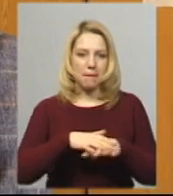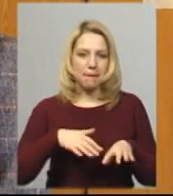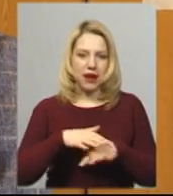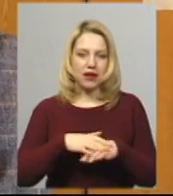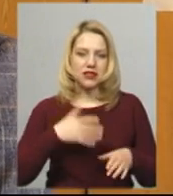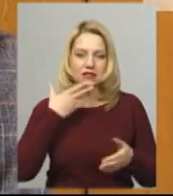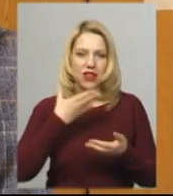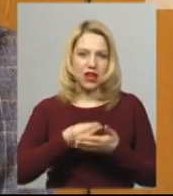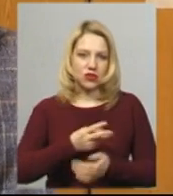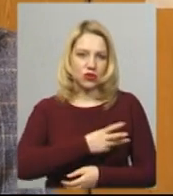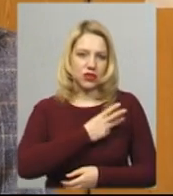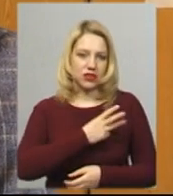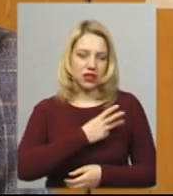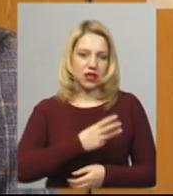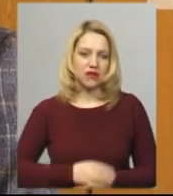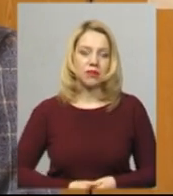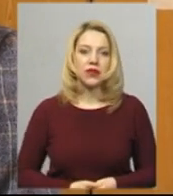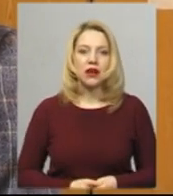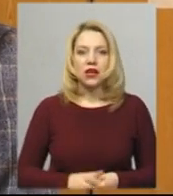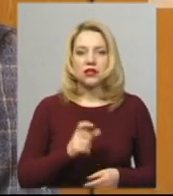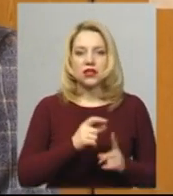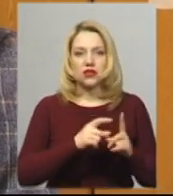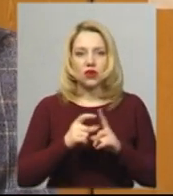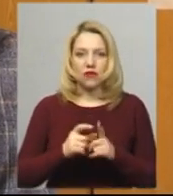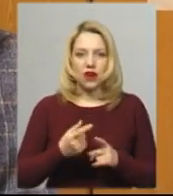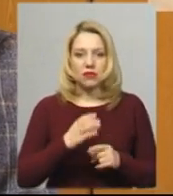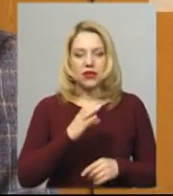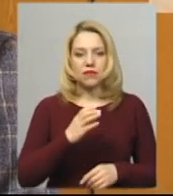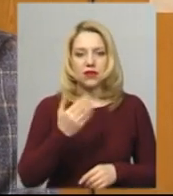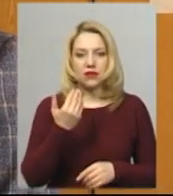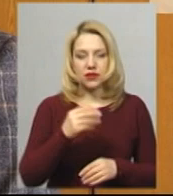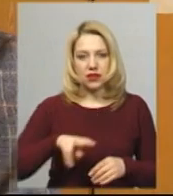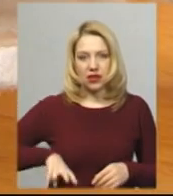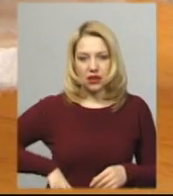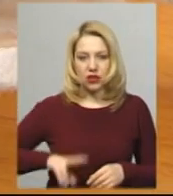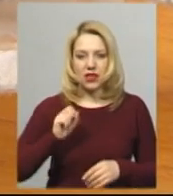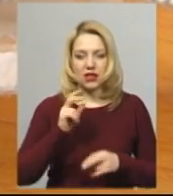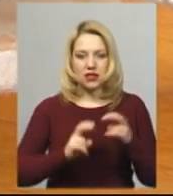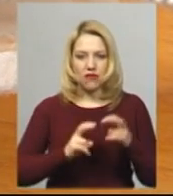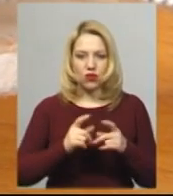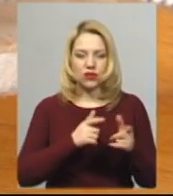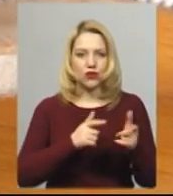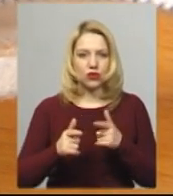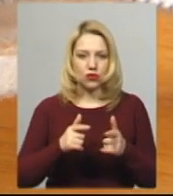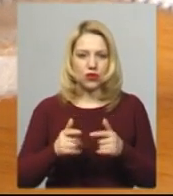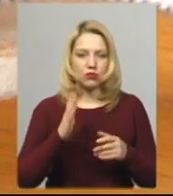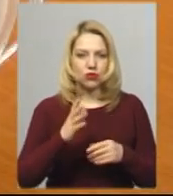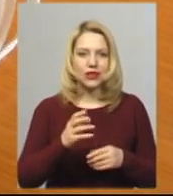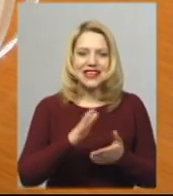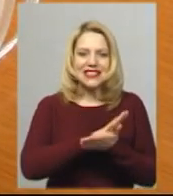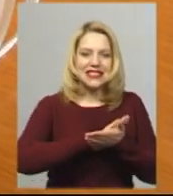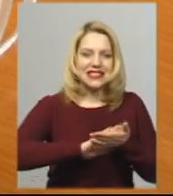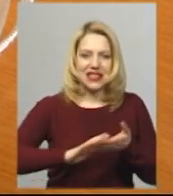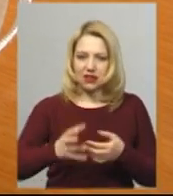ініціативою, це наша добра воля. За словами Олексія Свістунова, тепер на заводі налагоджують виробництво стерильних медичних масок, які в Україні не